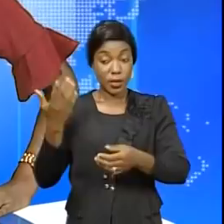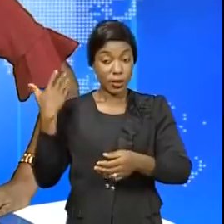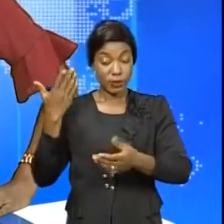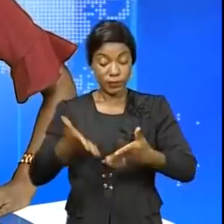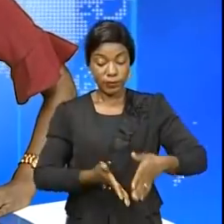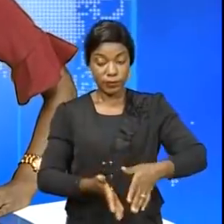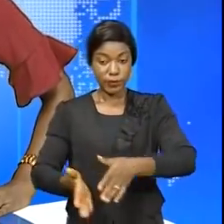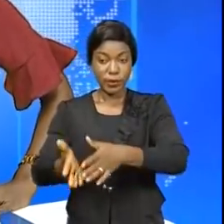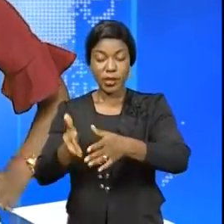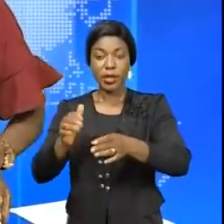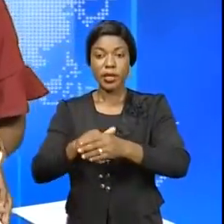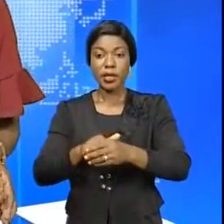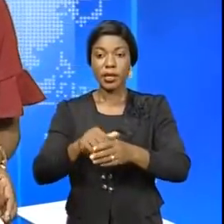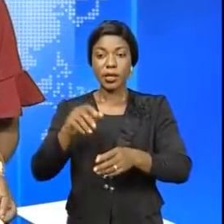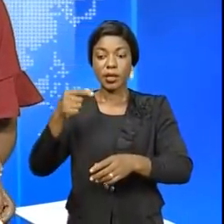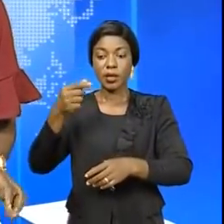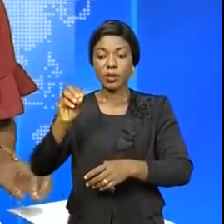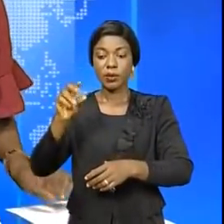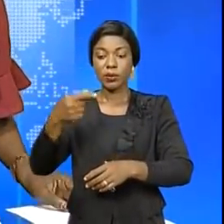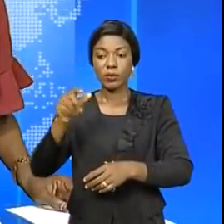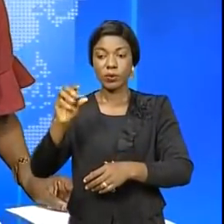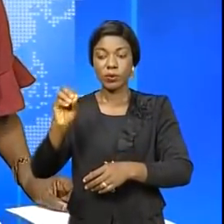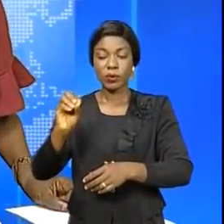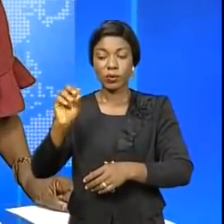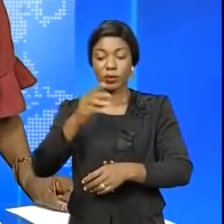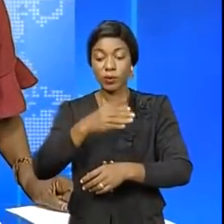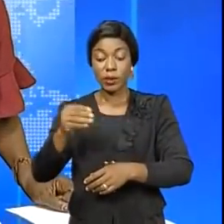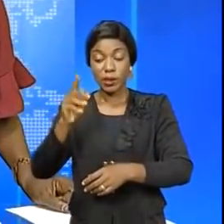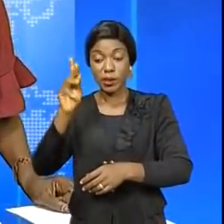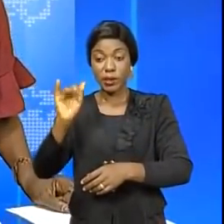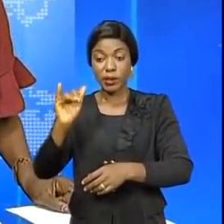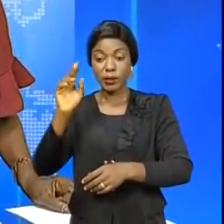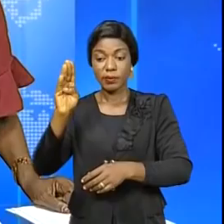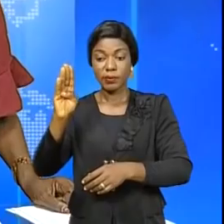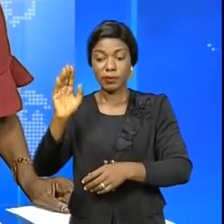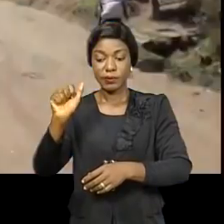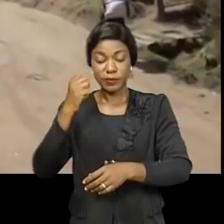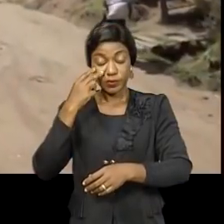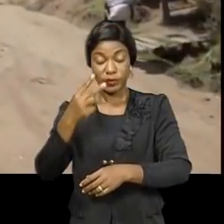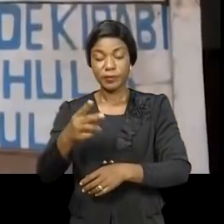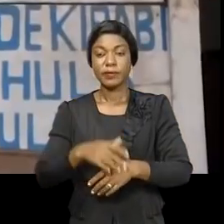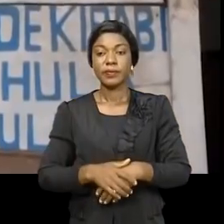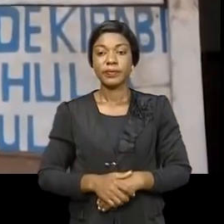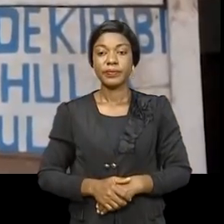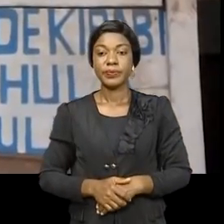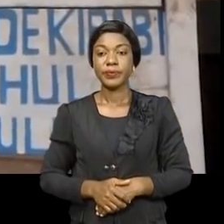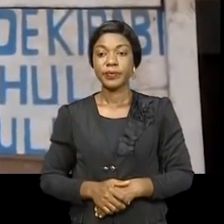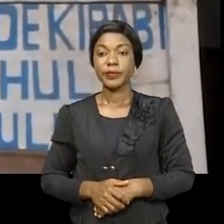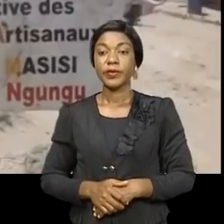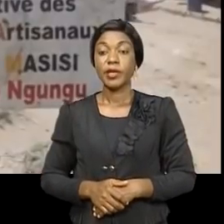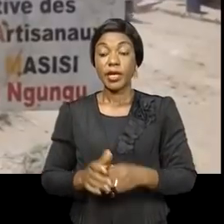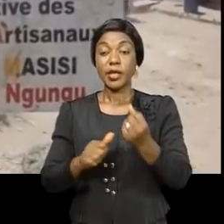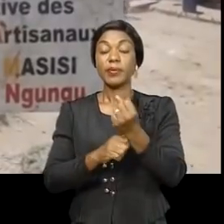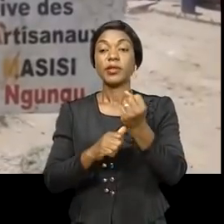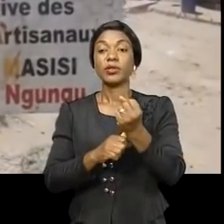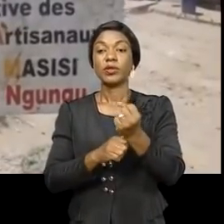Gungu-Kibali ont été rendus disponibles. C'est là grâce aux partenaires techniques et financiers. L'opérative des exploitants artisanaux